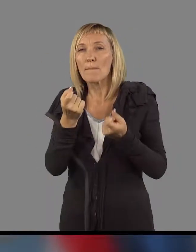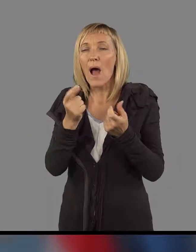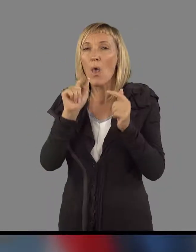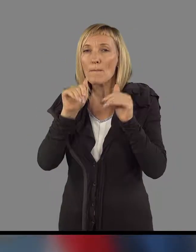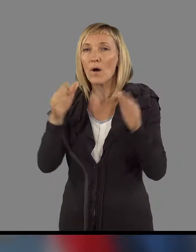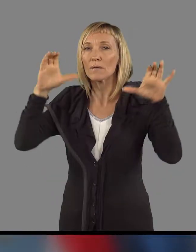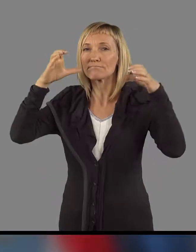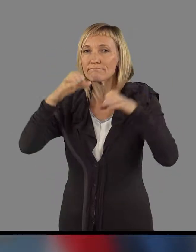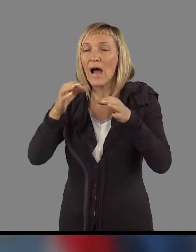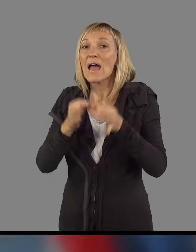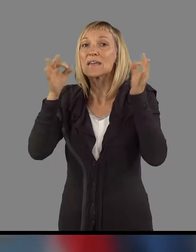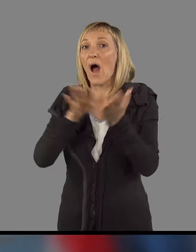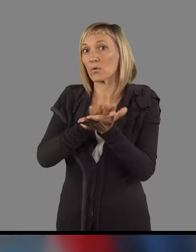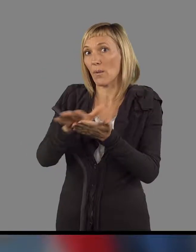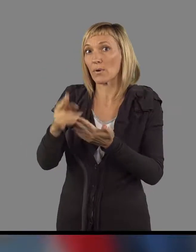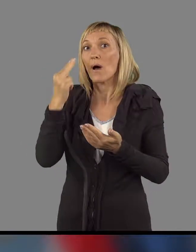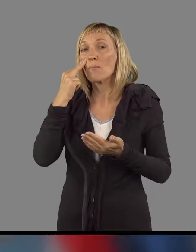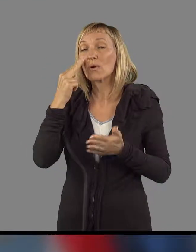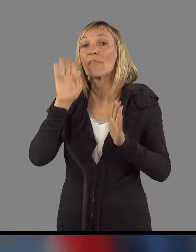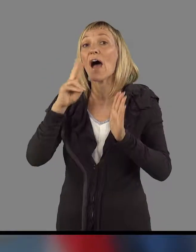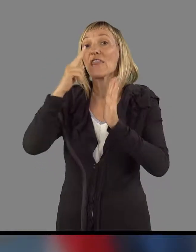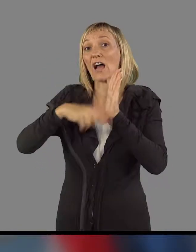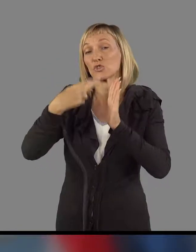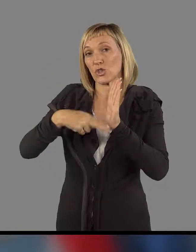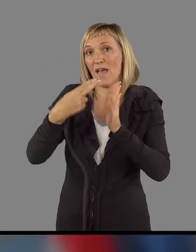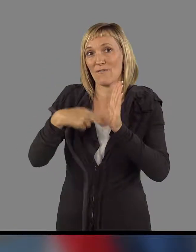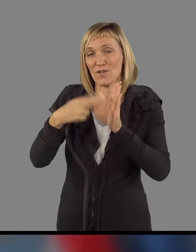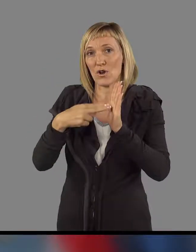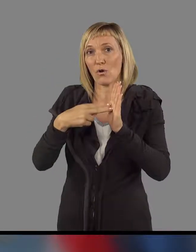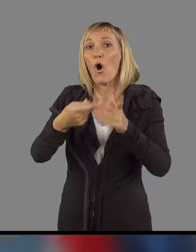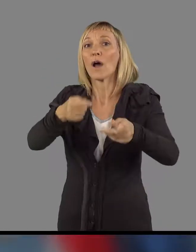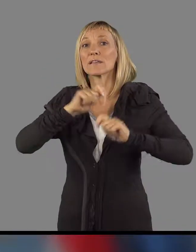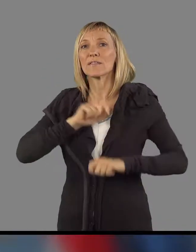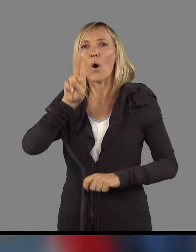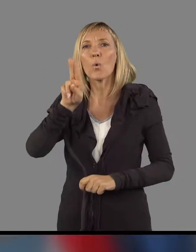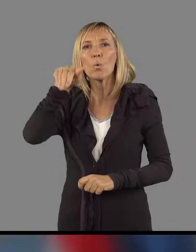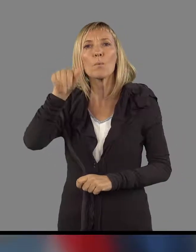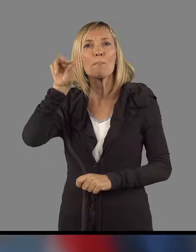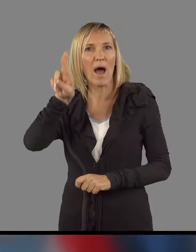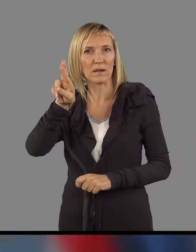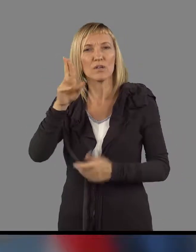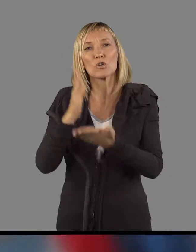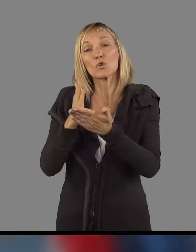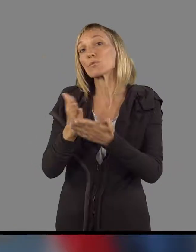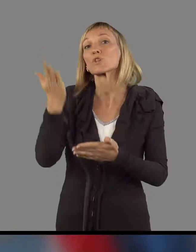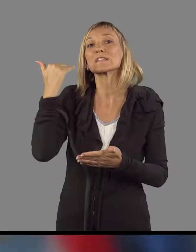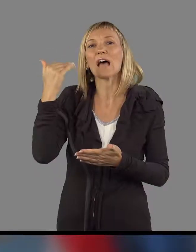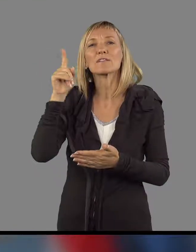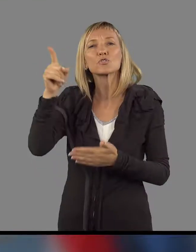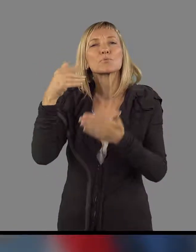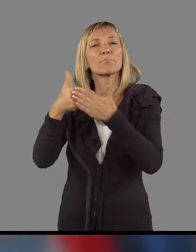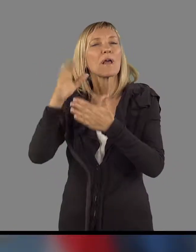zmanjšanje javne porabe, glede na številke, ki jih je podal umr, to smo zadnjič, ko smo na brdu